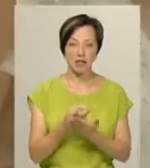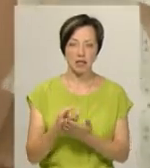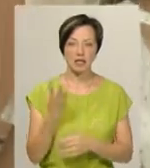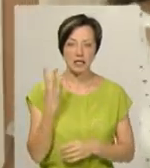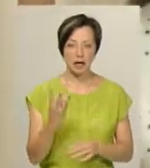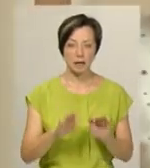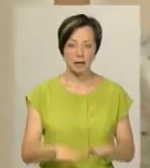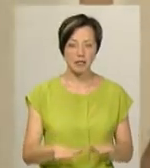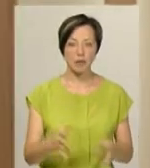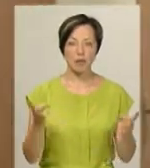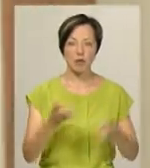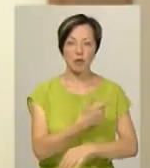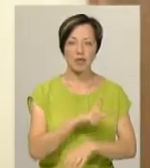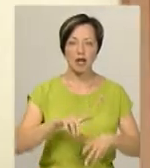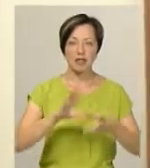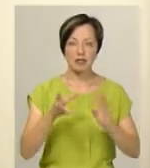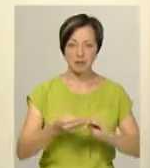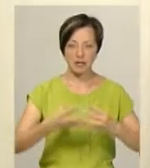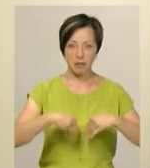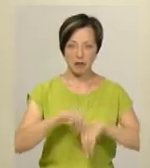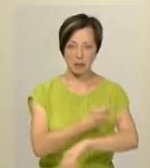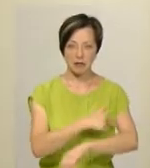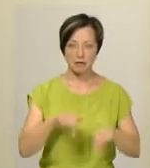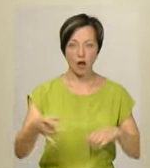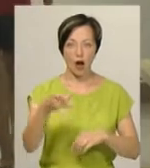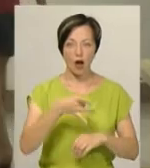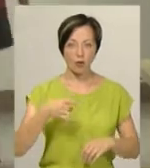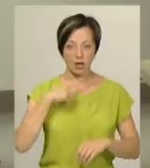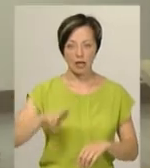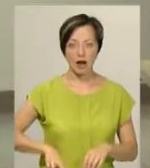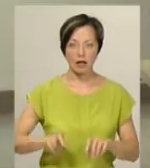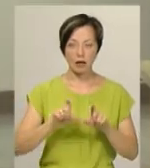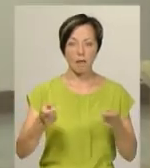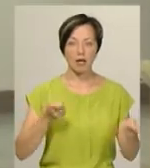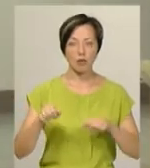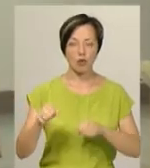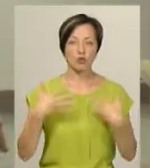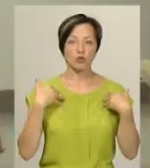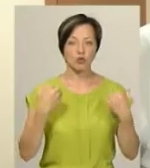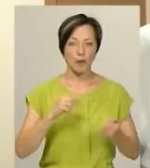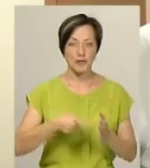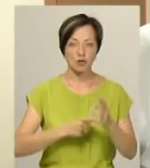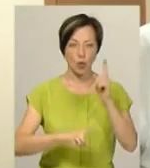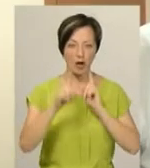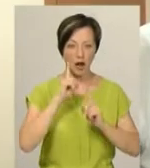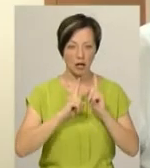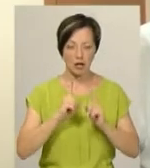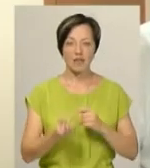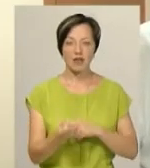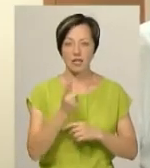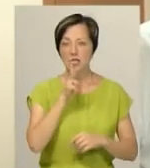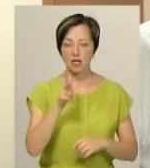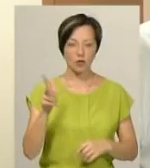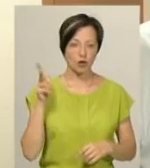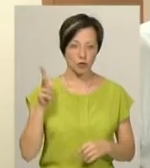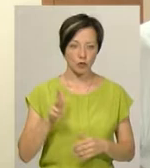Потреба в поліклініці чи амбулаторії сімейної медицини в цьому мікрорайоні, каже, директор департаменту охорони здоров'я Хмельницької міської ради Борис Ткач, виникла три